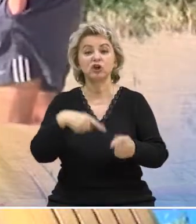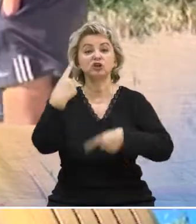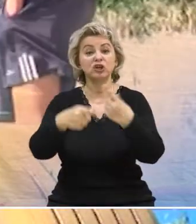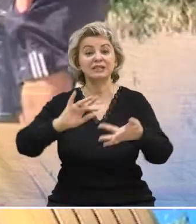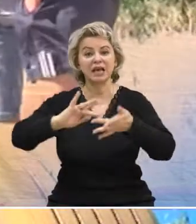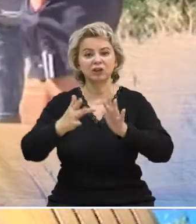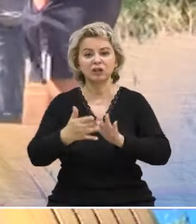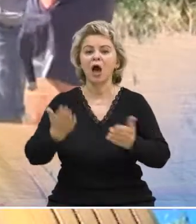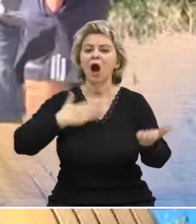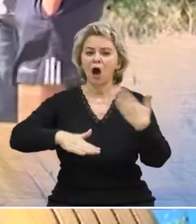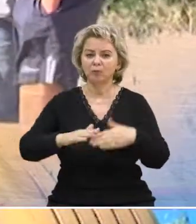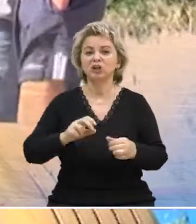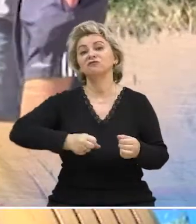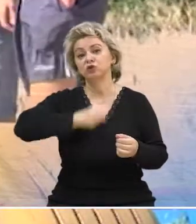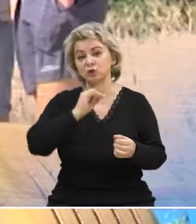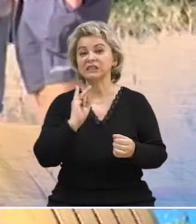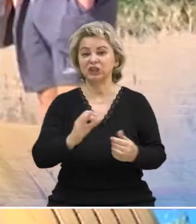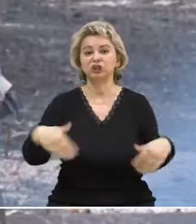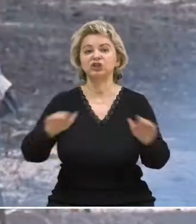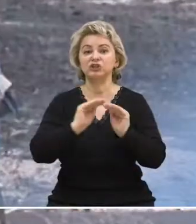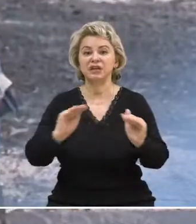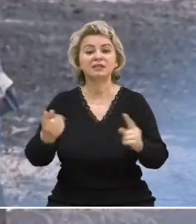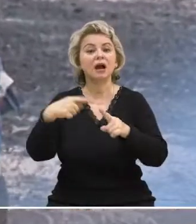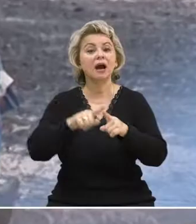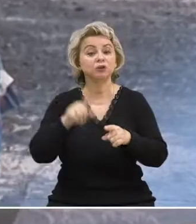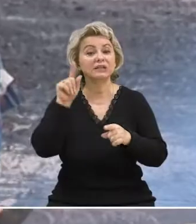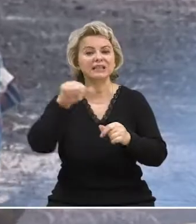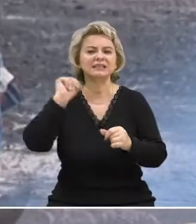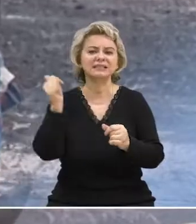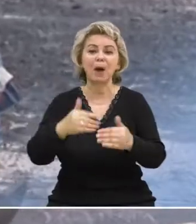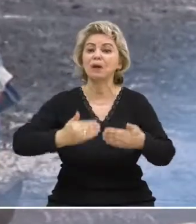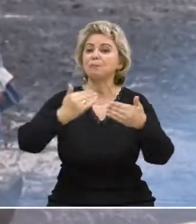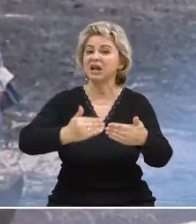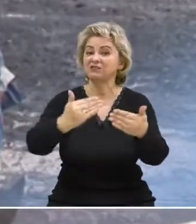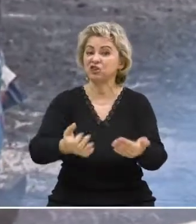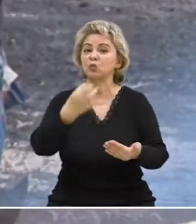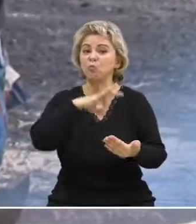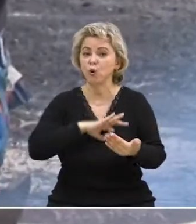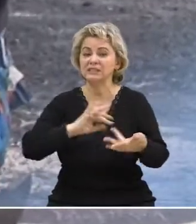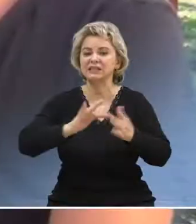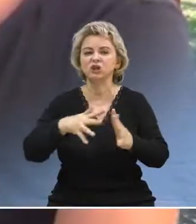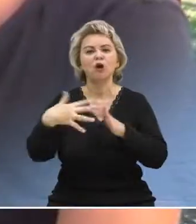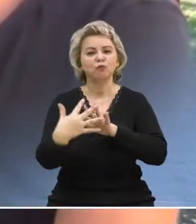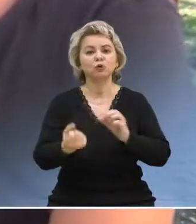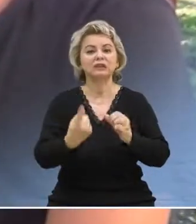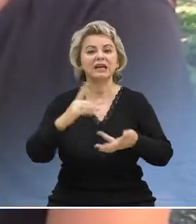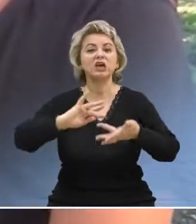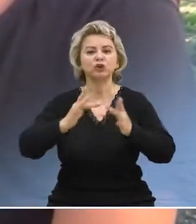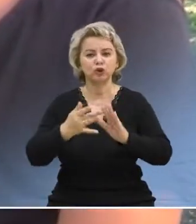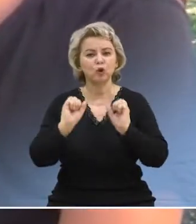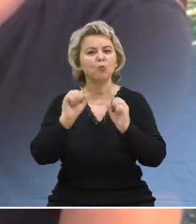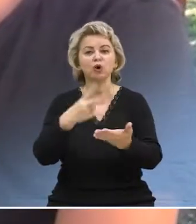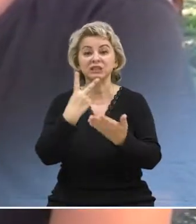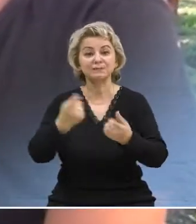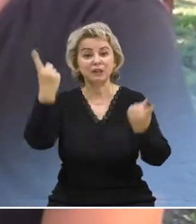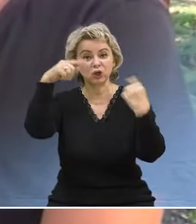информацию посредством интернета обрадовались как взрослые, так и дети, которые, как известно, самые продвинутые пользователи. В Хуторе появился